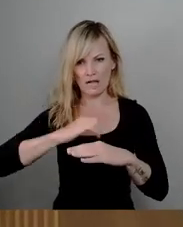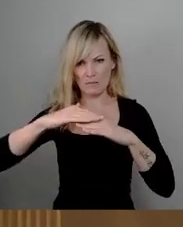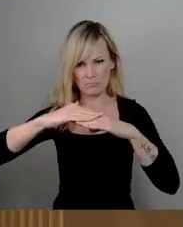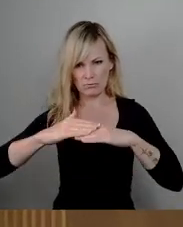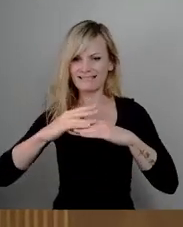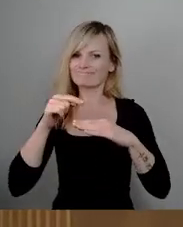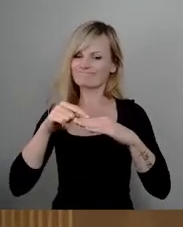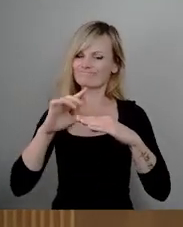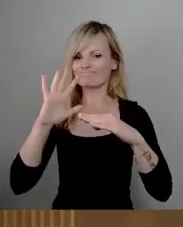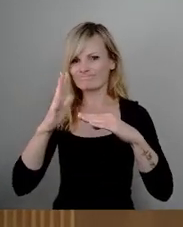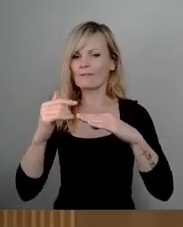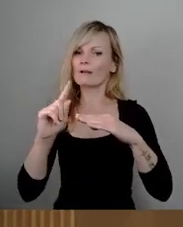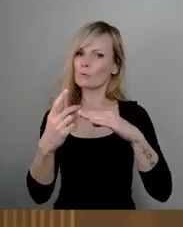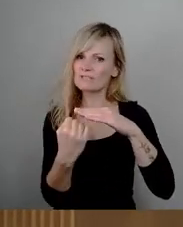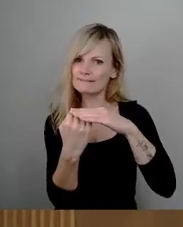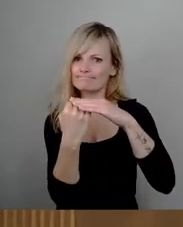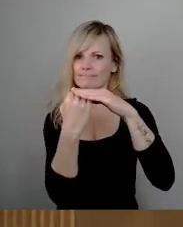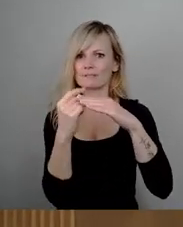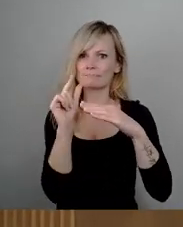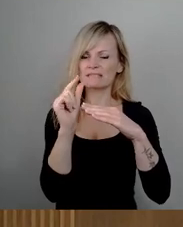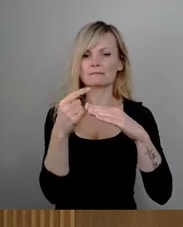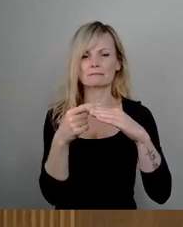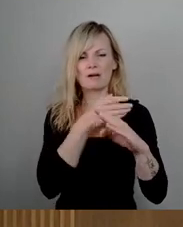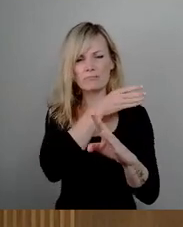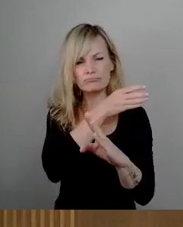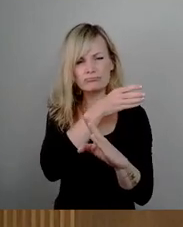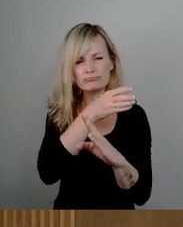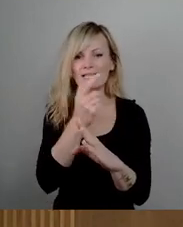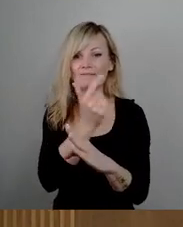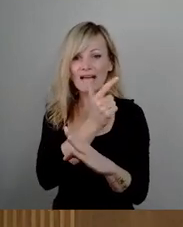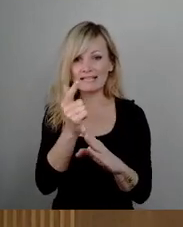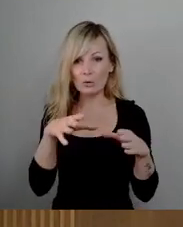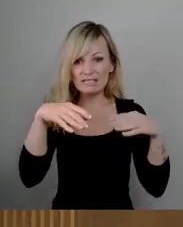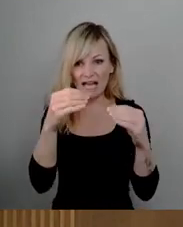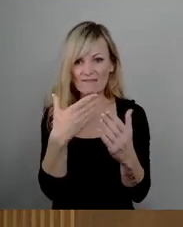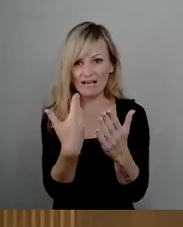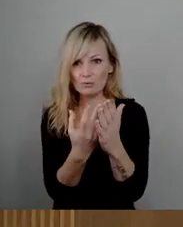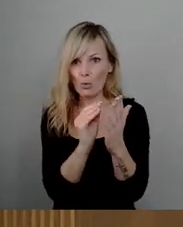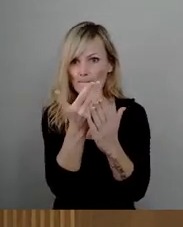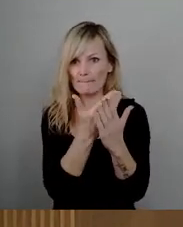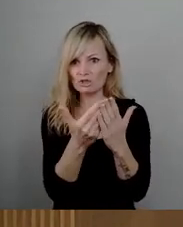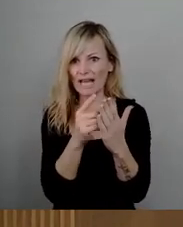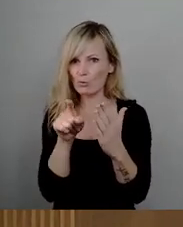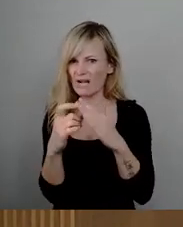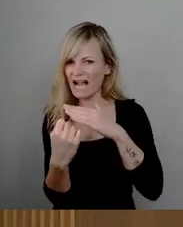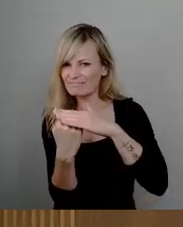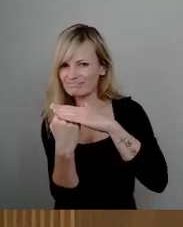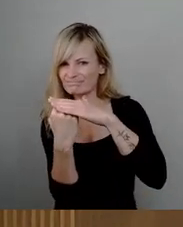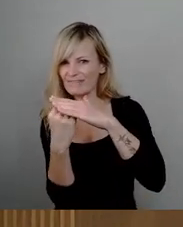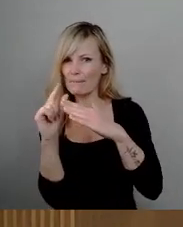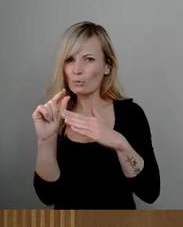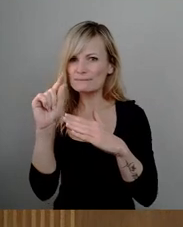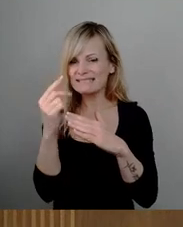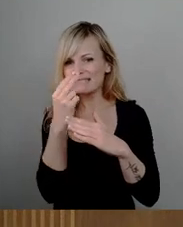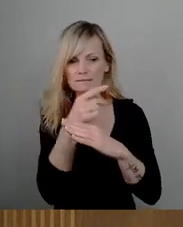Dann zieht sich das durch alle Gutachten seit dem Jahr 2000 eigentlich wie ein roter Faden durch. Deswegen eine einfache Frage,